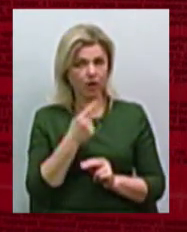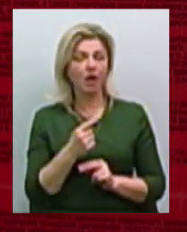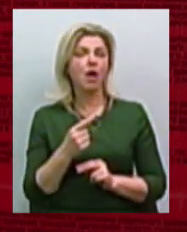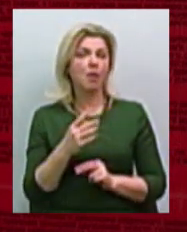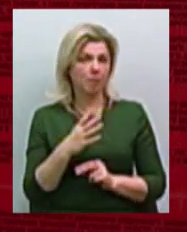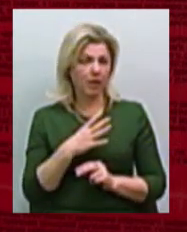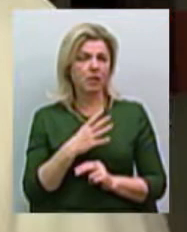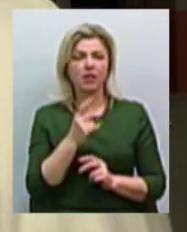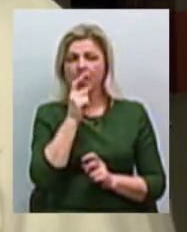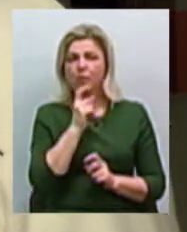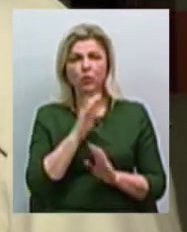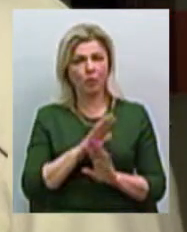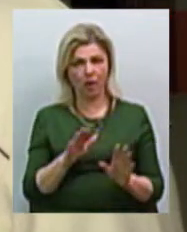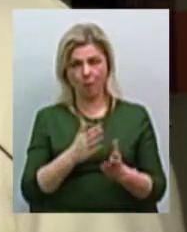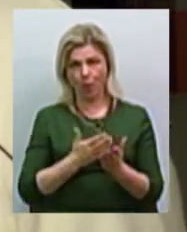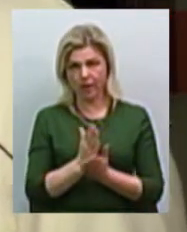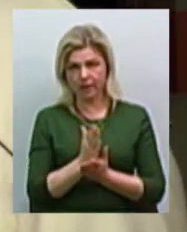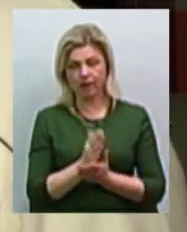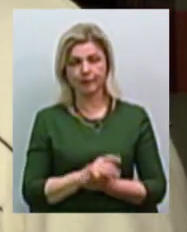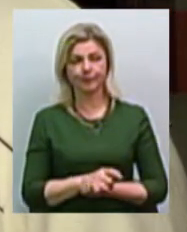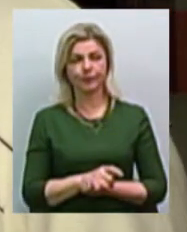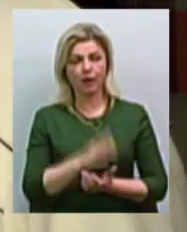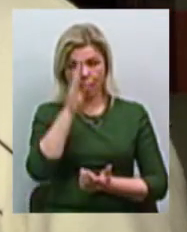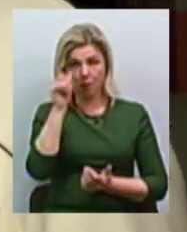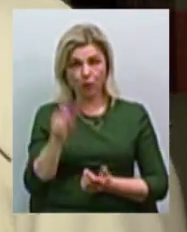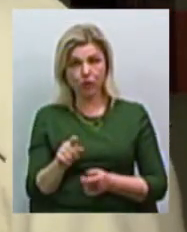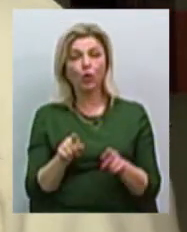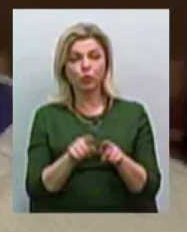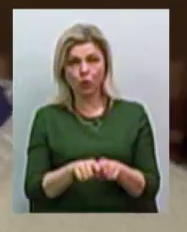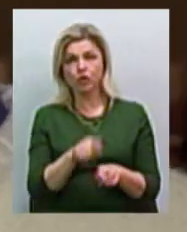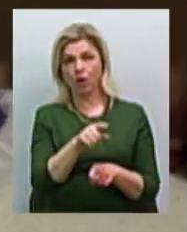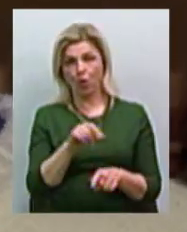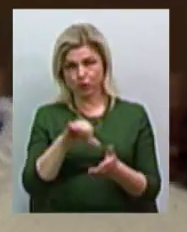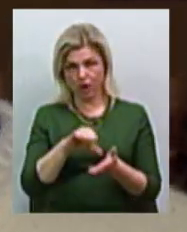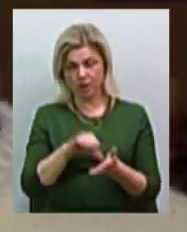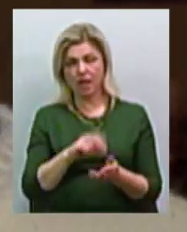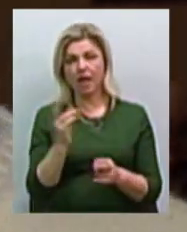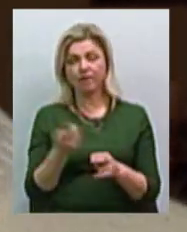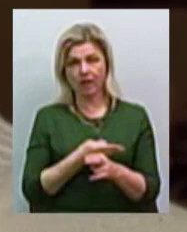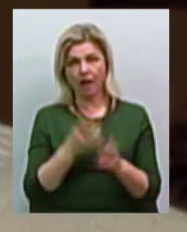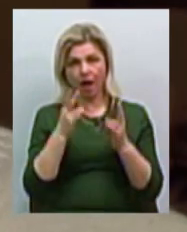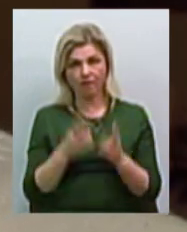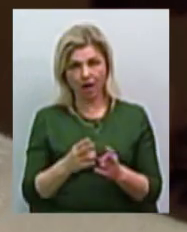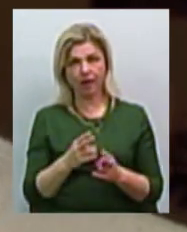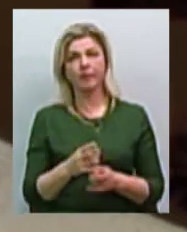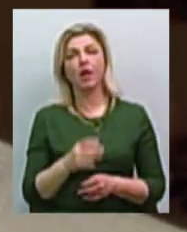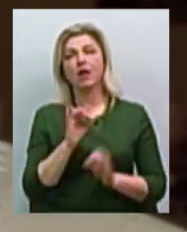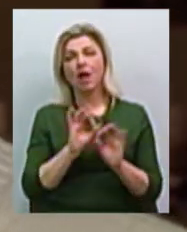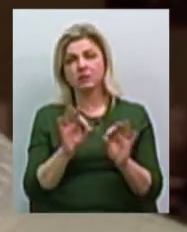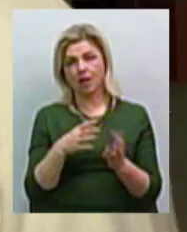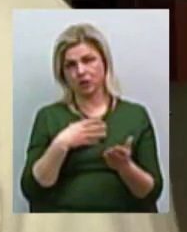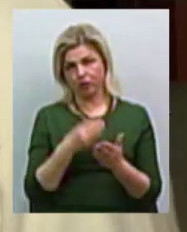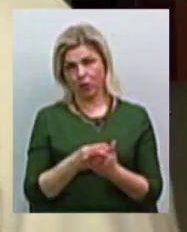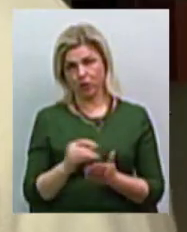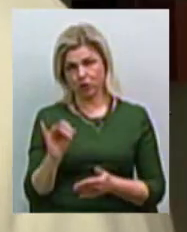досить незрозуміла». Тофік Зайналов теж є учасником ліквідації аварії на Чорнобильській атомній електростанції. Розповідає свою історію.